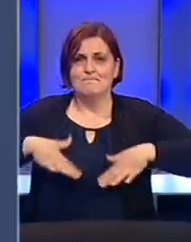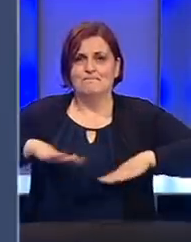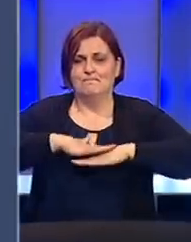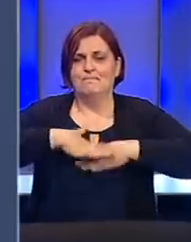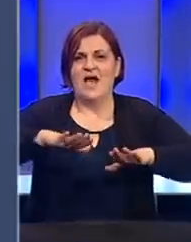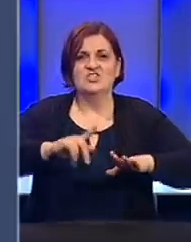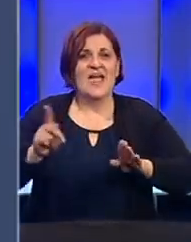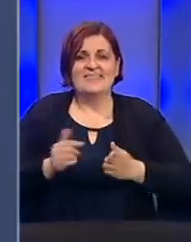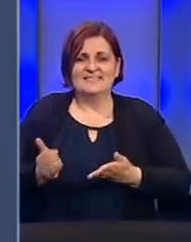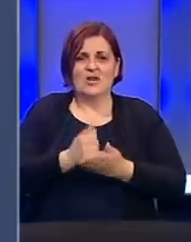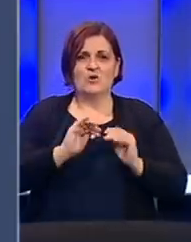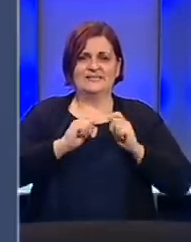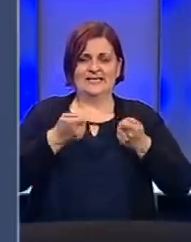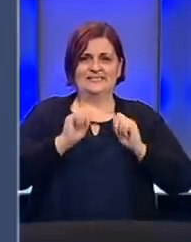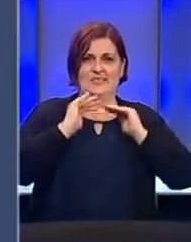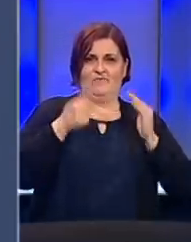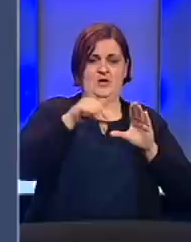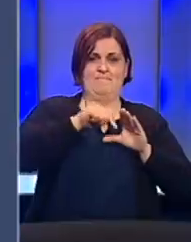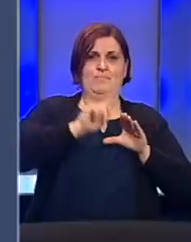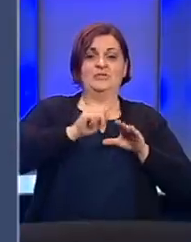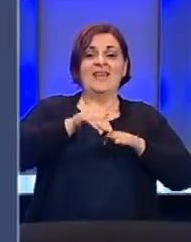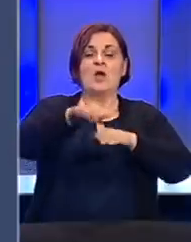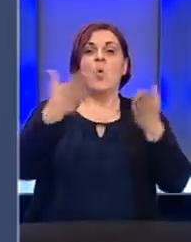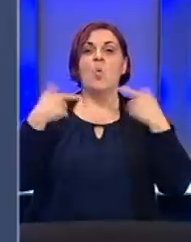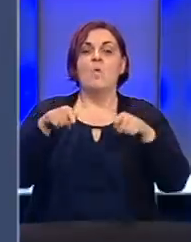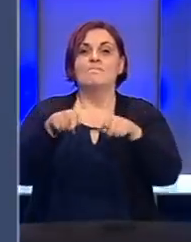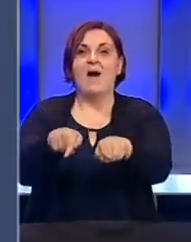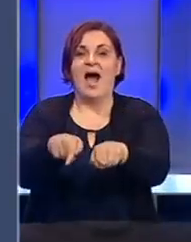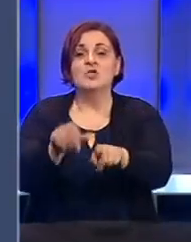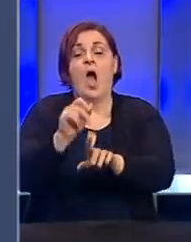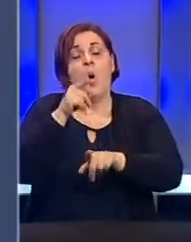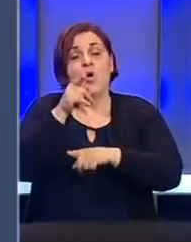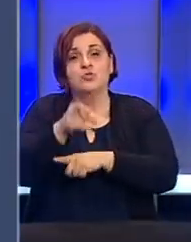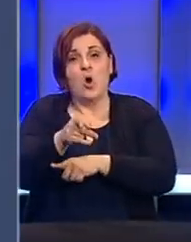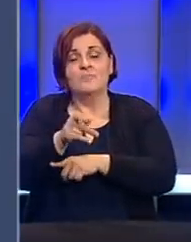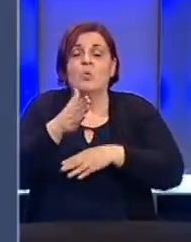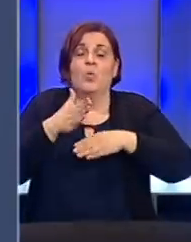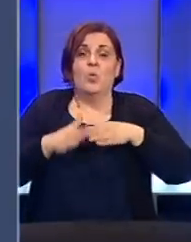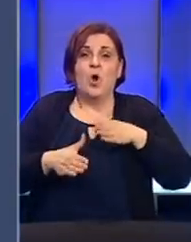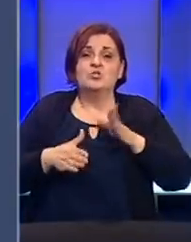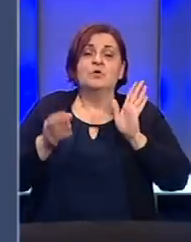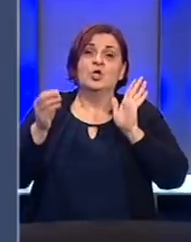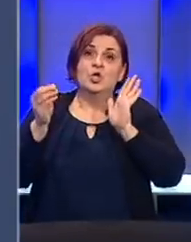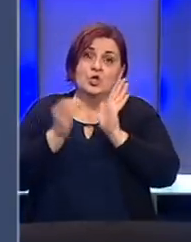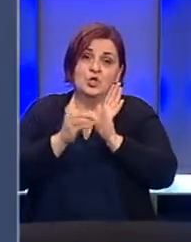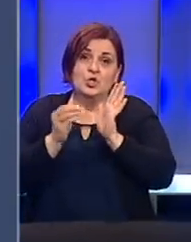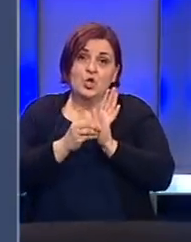da se ne koriste zatvoreni prostori. O tome ćemo u konačnici još